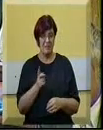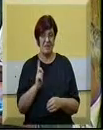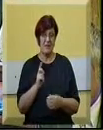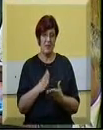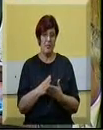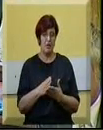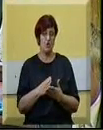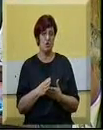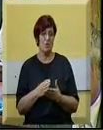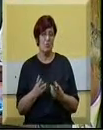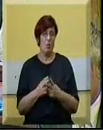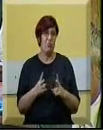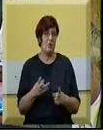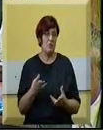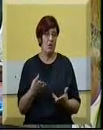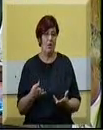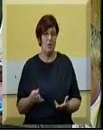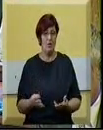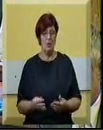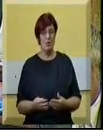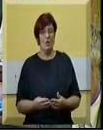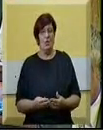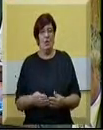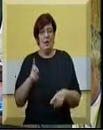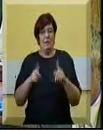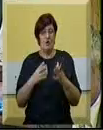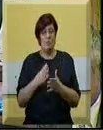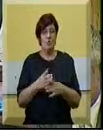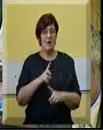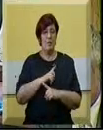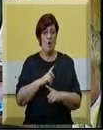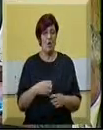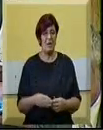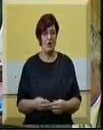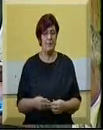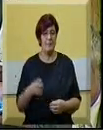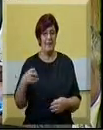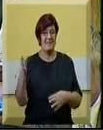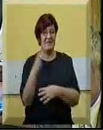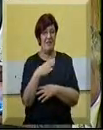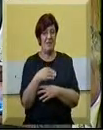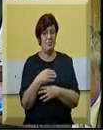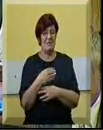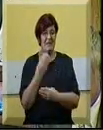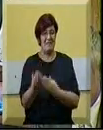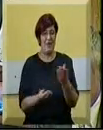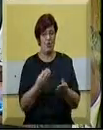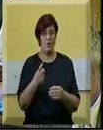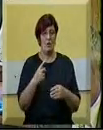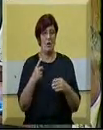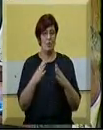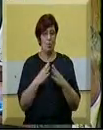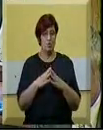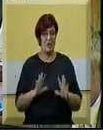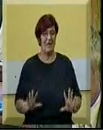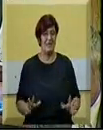uvredila. Kaže, on, je neko možda poginao, gdje se ona vijorila nekom tenku, jer neka kuć je izgorela zbog te